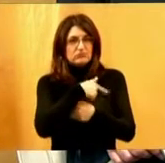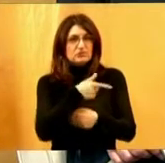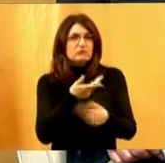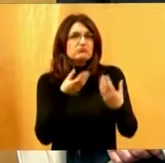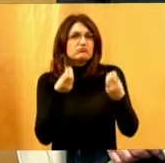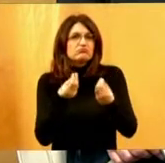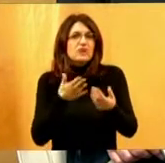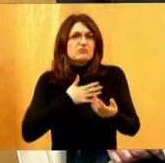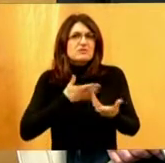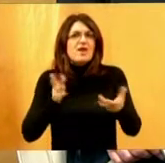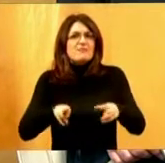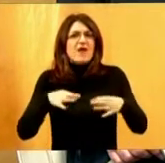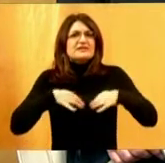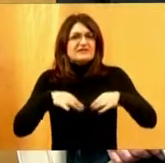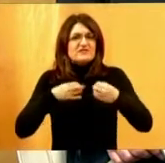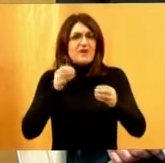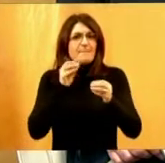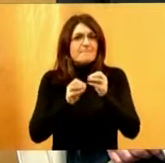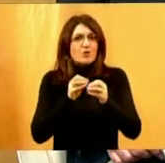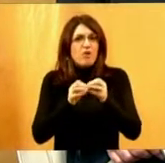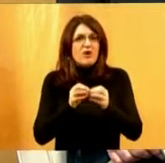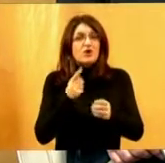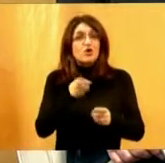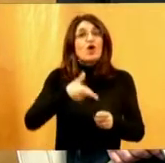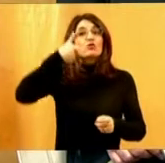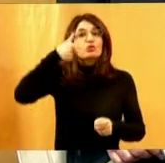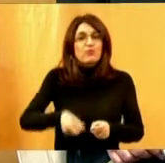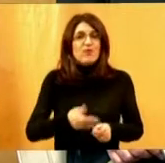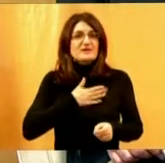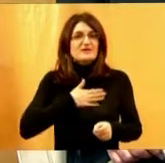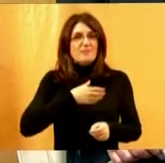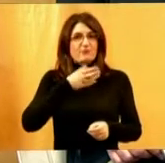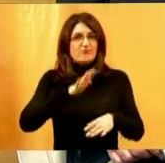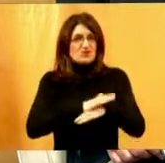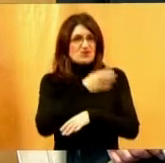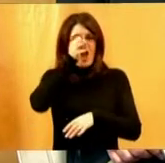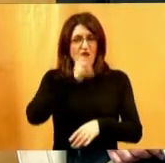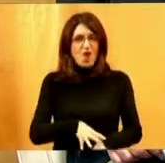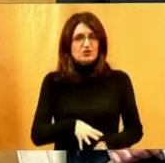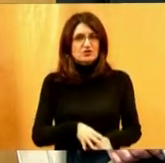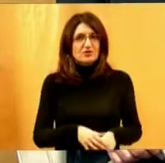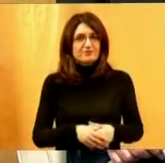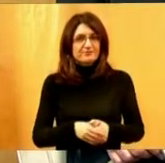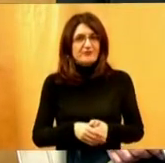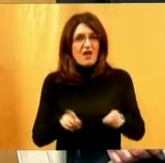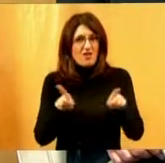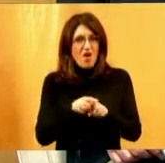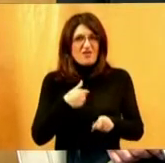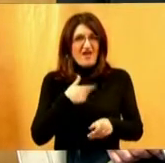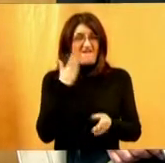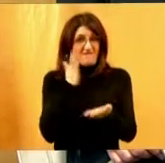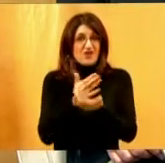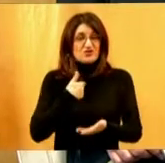određenim zdravstvenim problemom. Dakle, duplo se osjeća loše. I kao osoba s